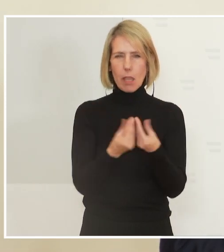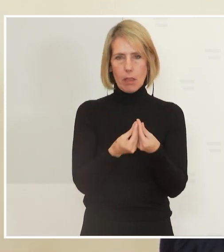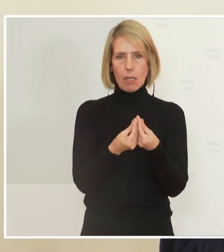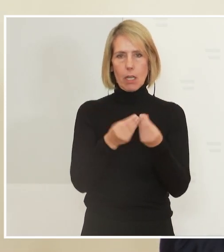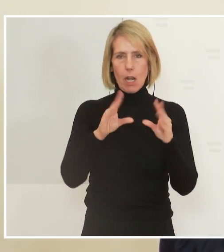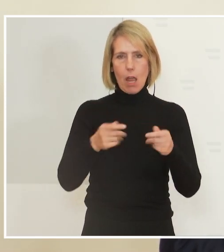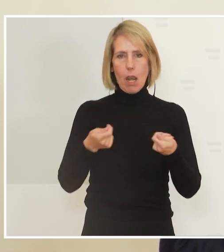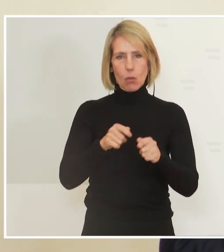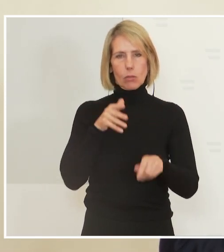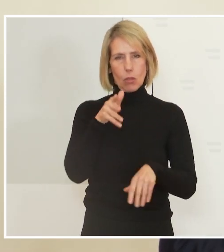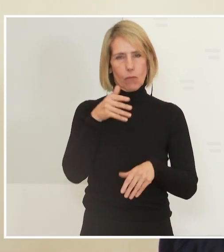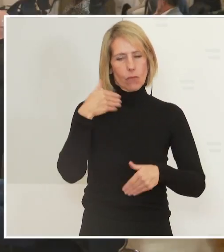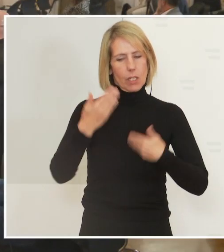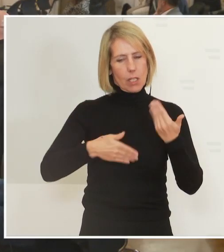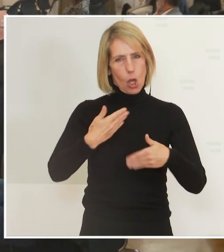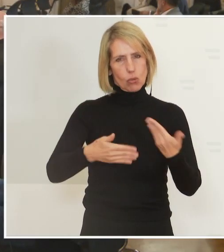auskommen werden.